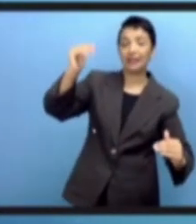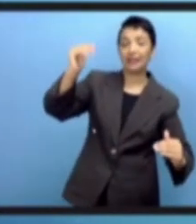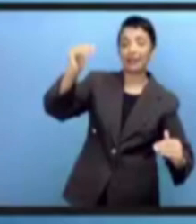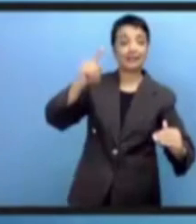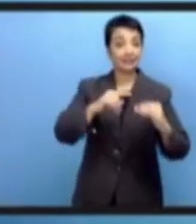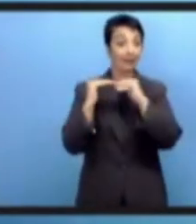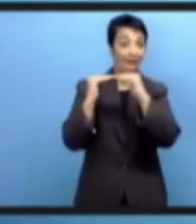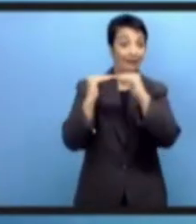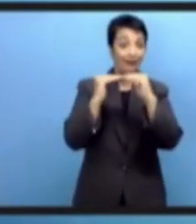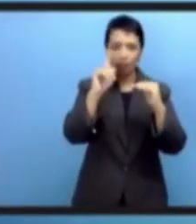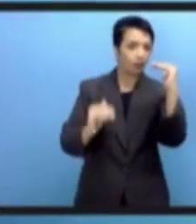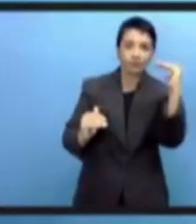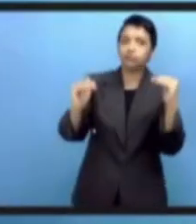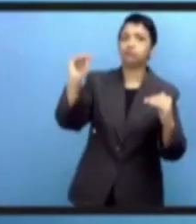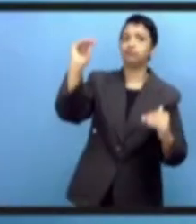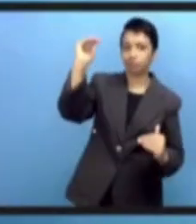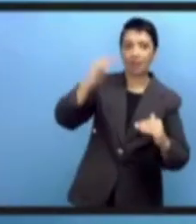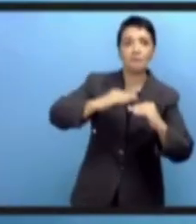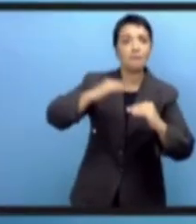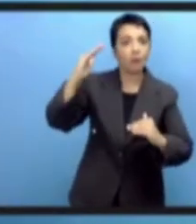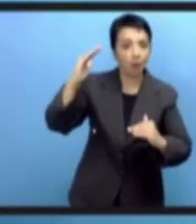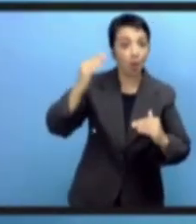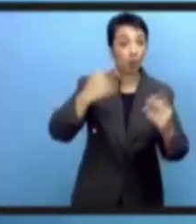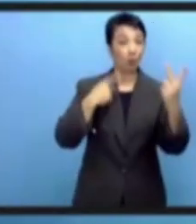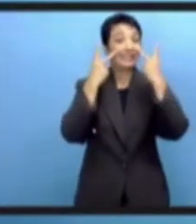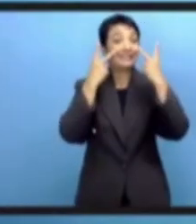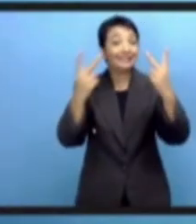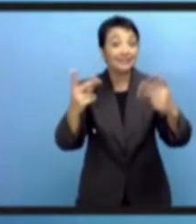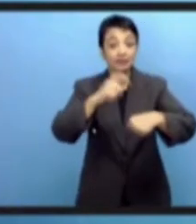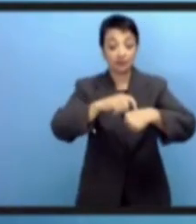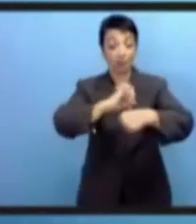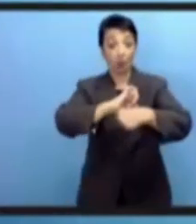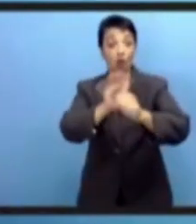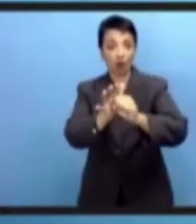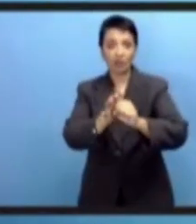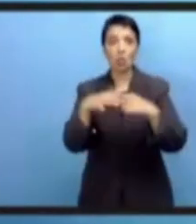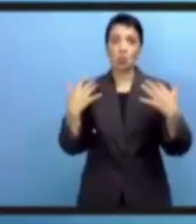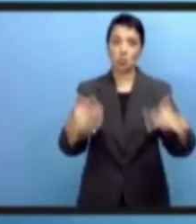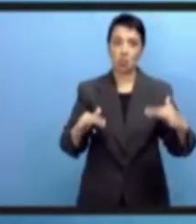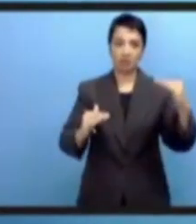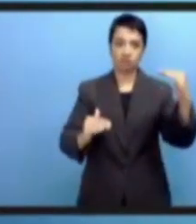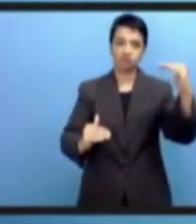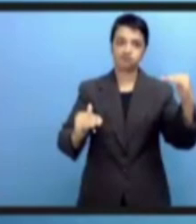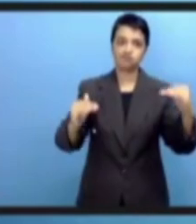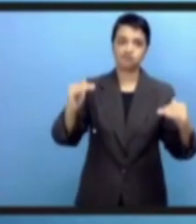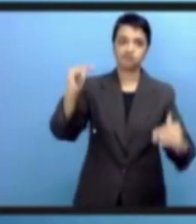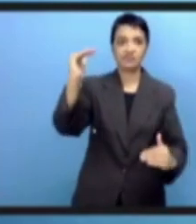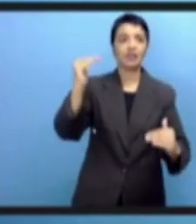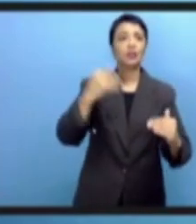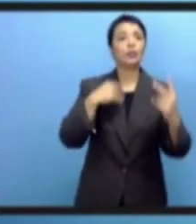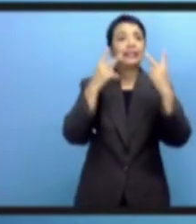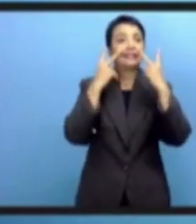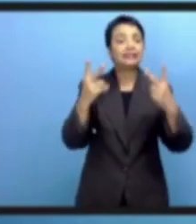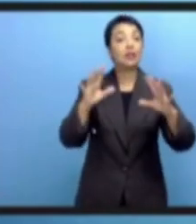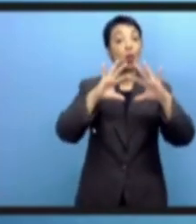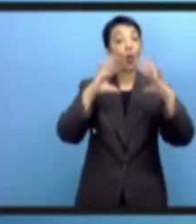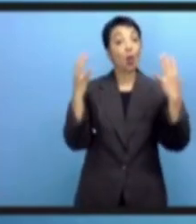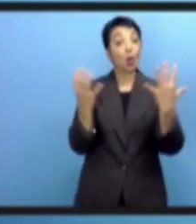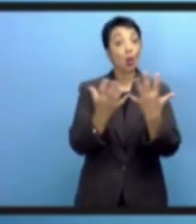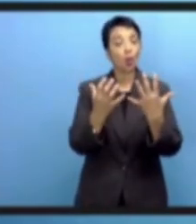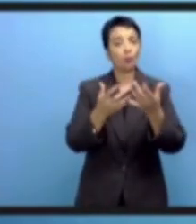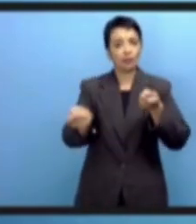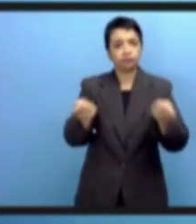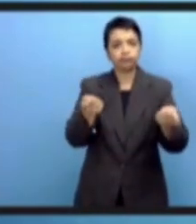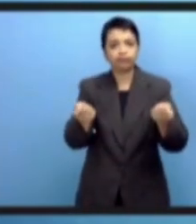отрицательно сказываться на обстановке в целом. Нужно обращать внимание на те факторы, которые приводят к ухудшению ситуации в плане